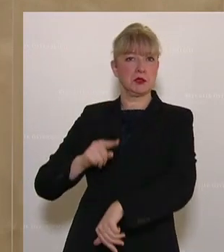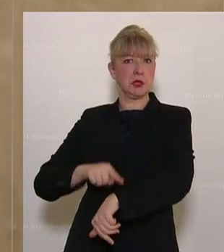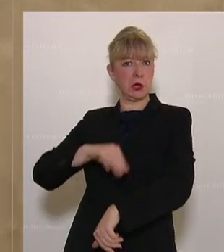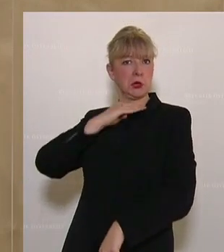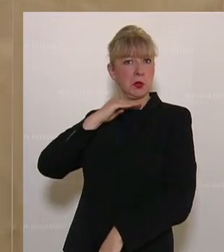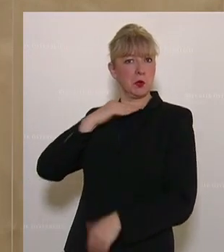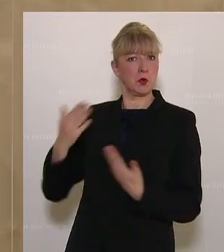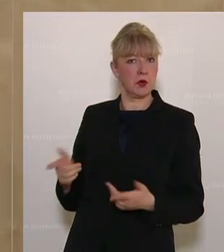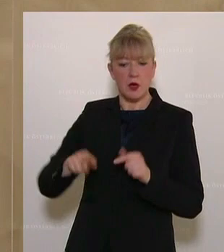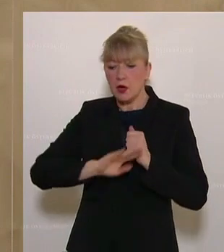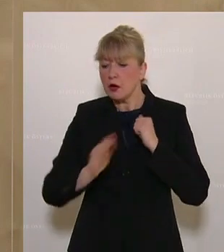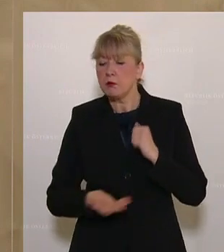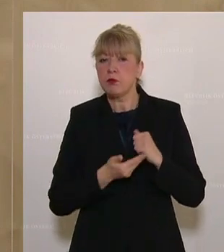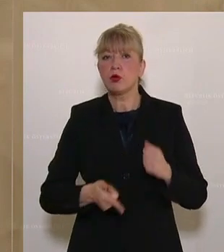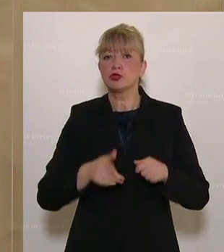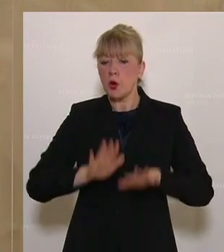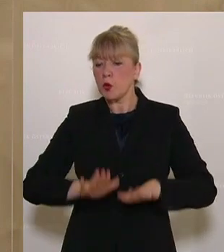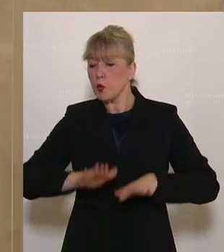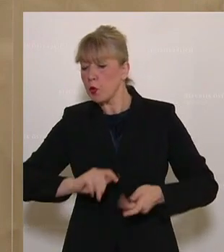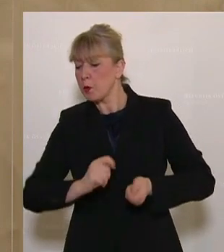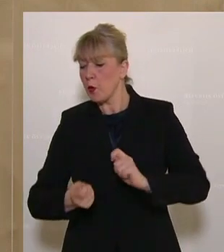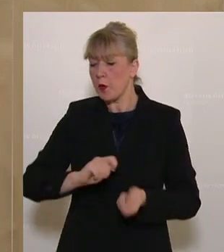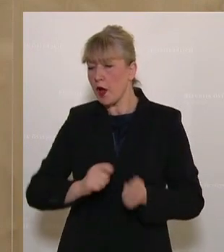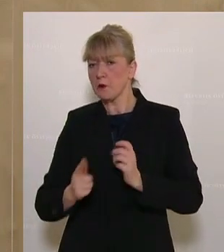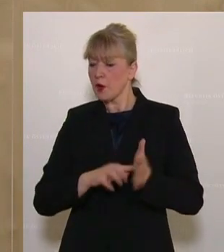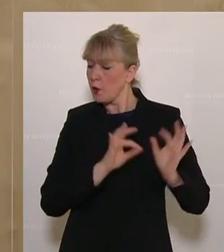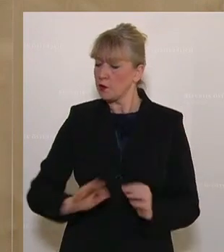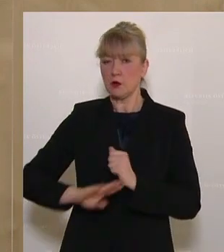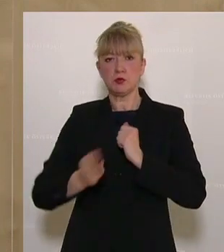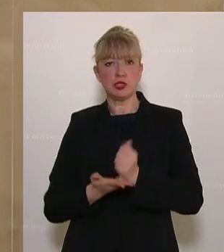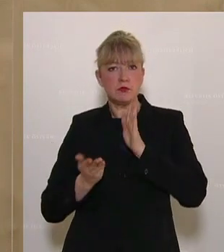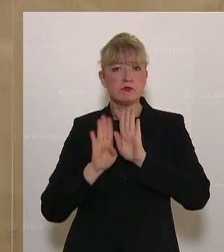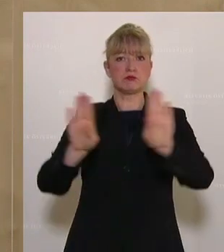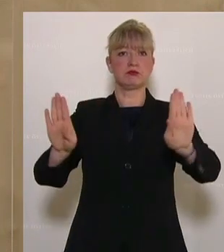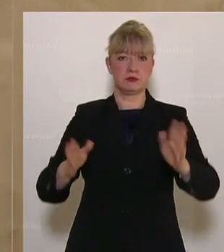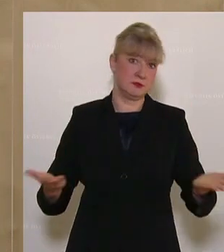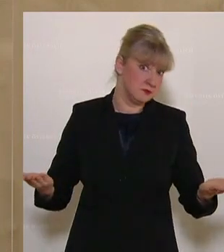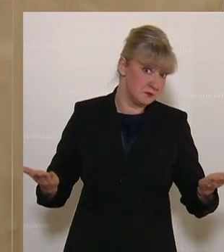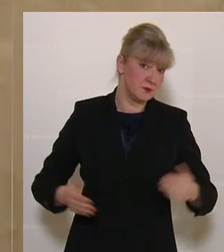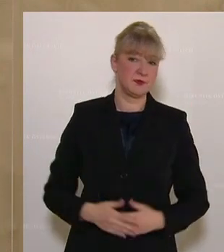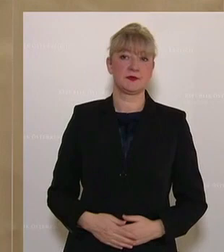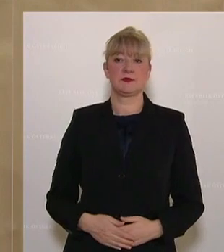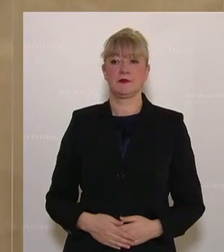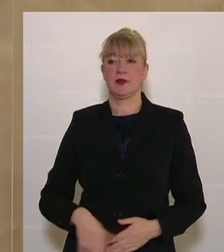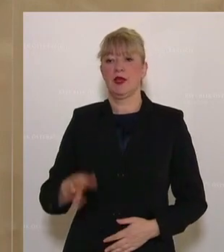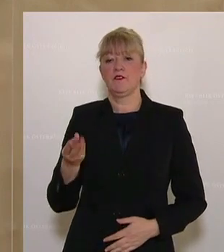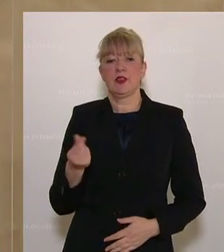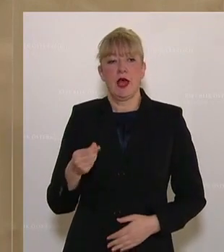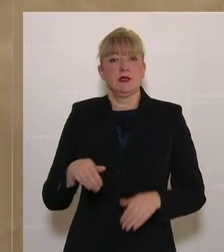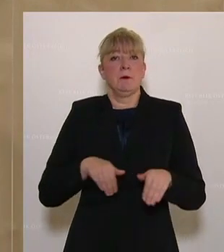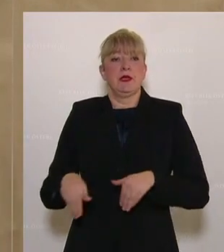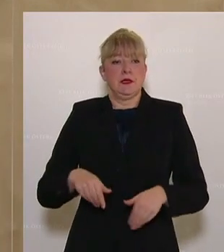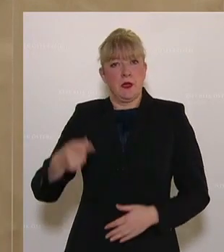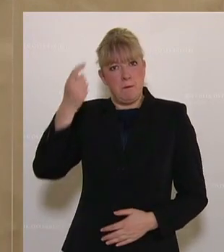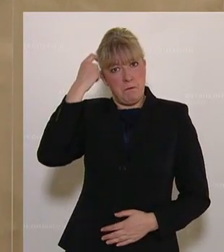Zeit gehabt, das Budget zu überarbeiten und ein ordentliches Budget vorzulegen. Der Finanzminister